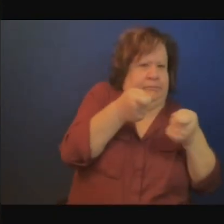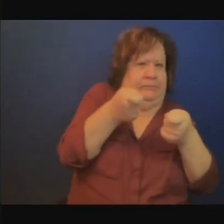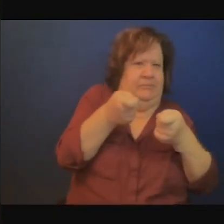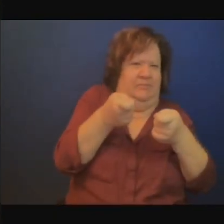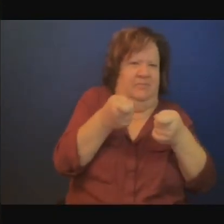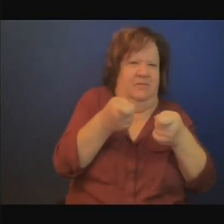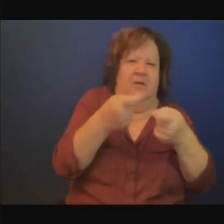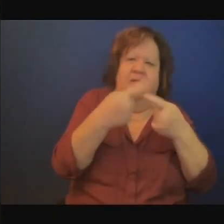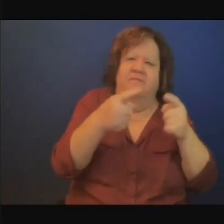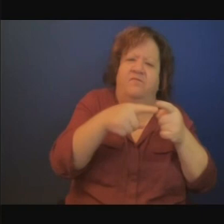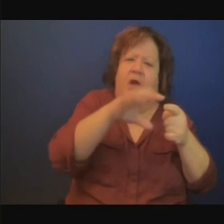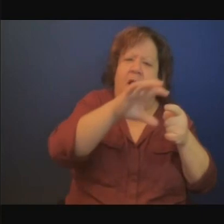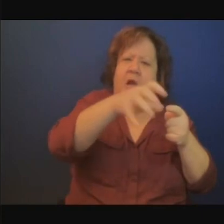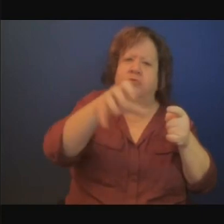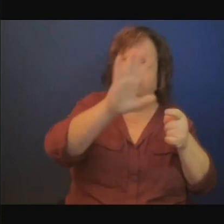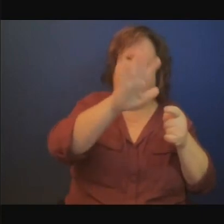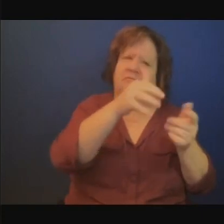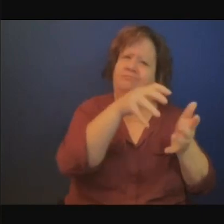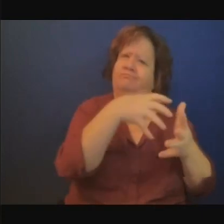il y a aussi la question